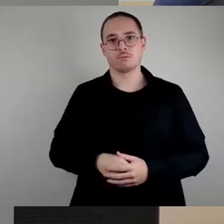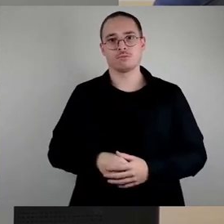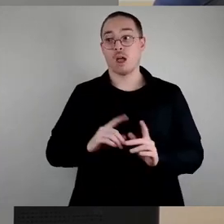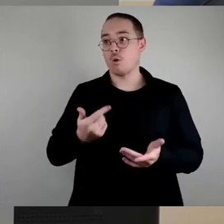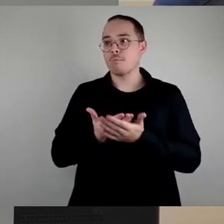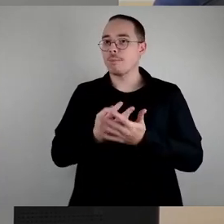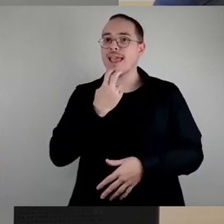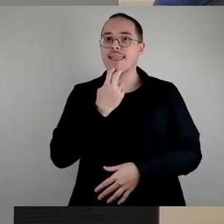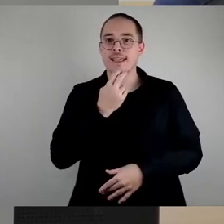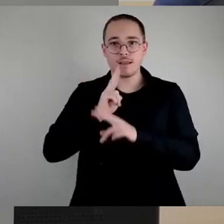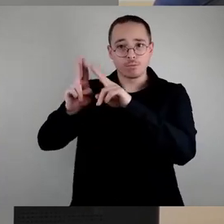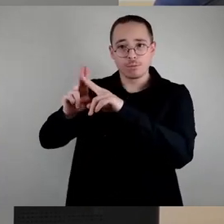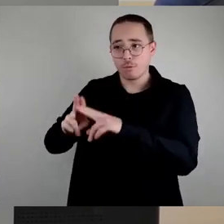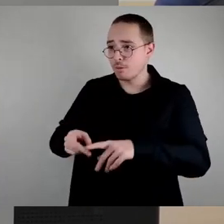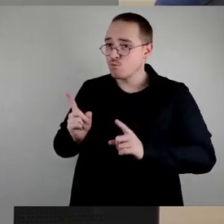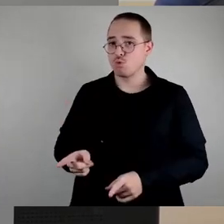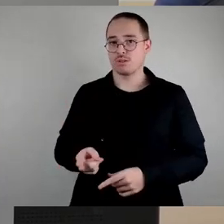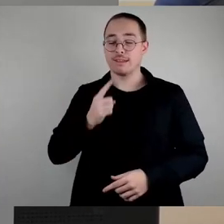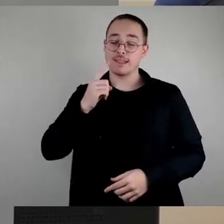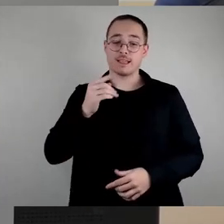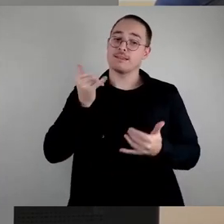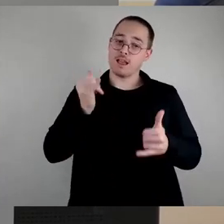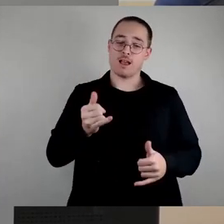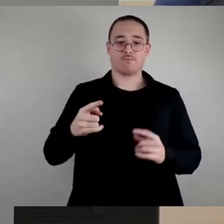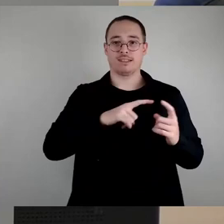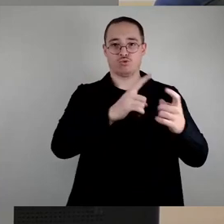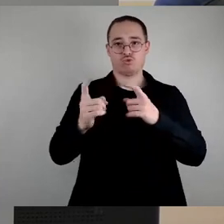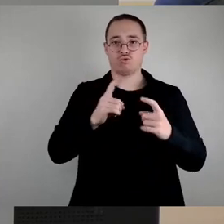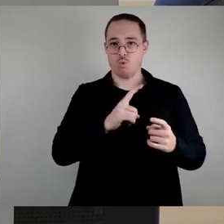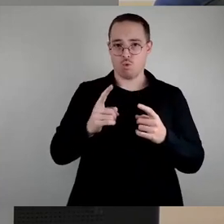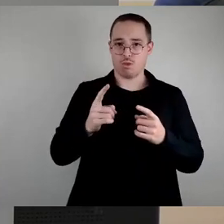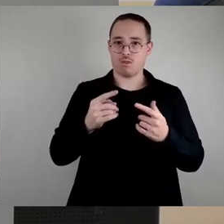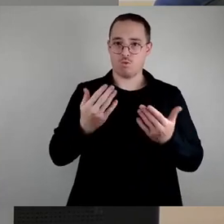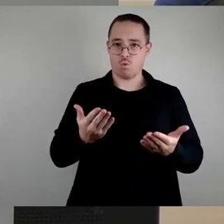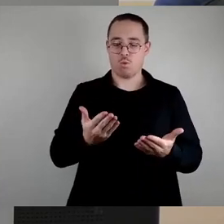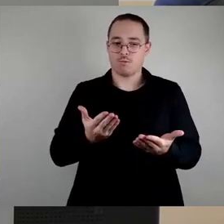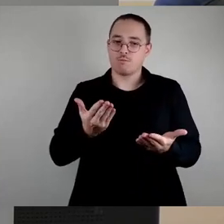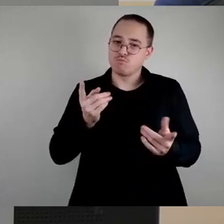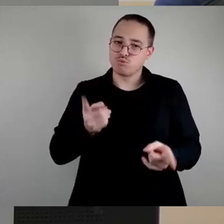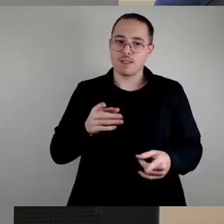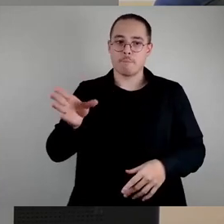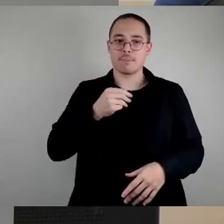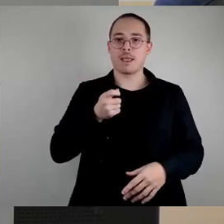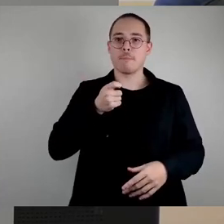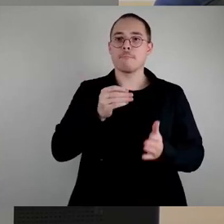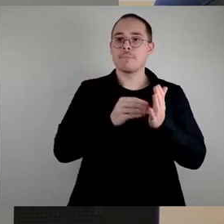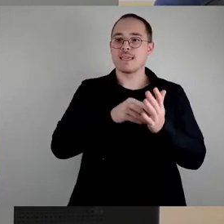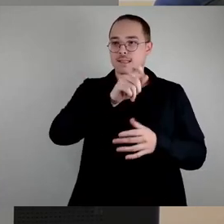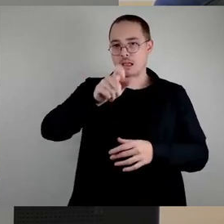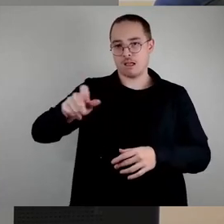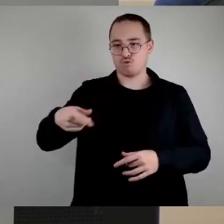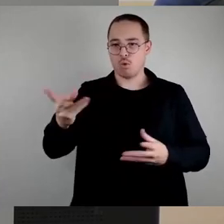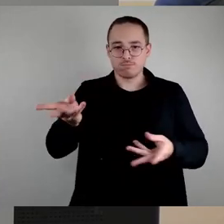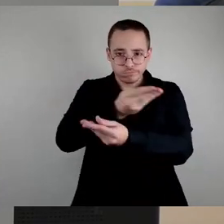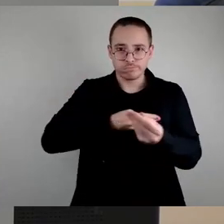da werden Diskussionen entstehen. Und da gibt es natürlich Dinge, die man zusammen mit den Mieterinnen und Mietern auch regeln muss. Dementsprechend ist es wirklich